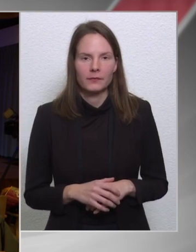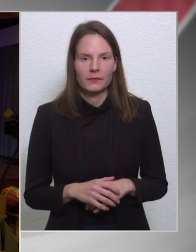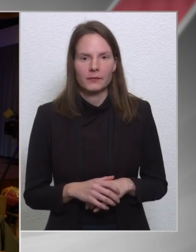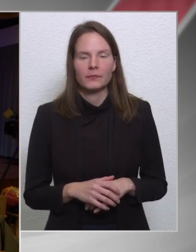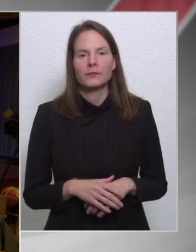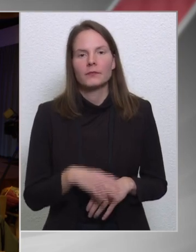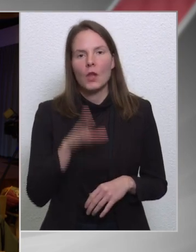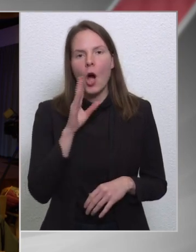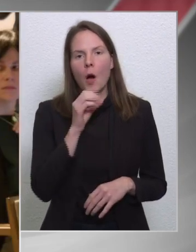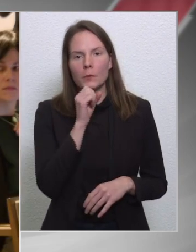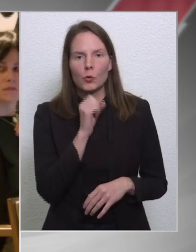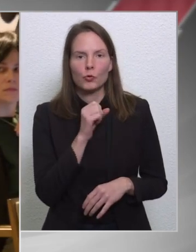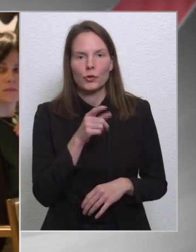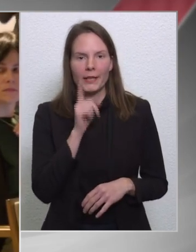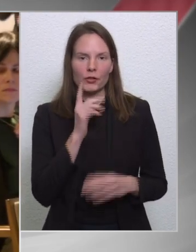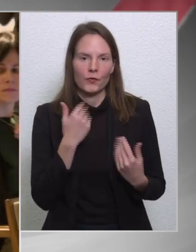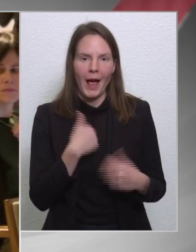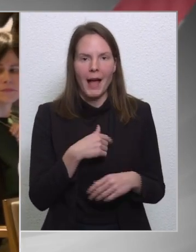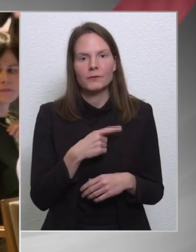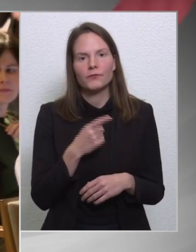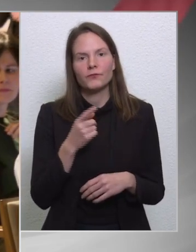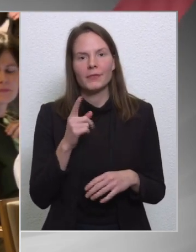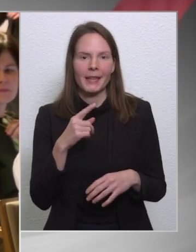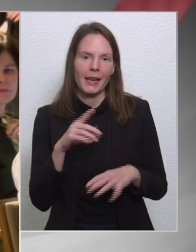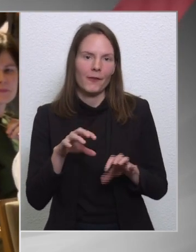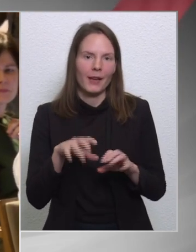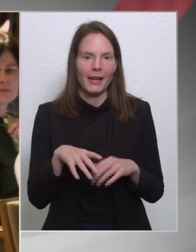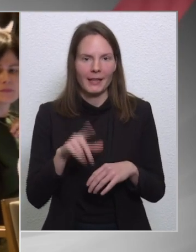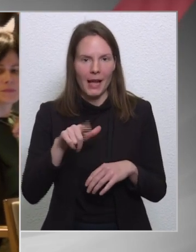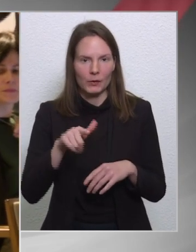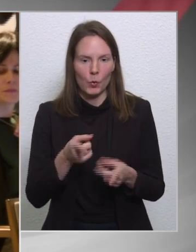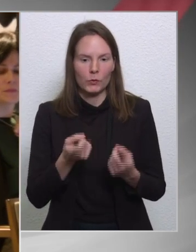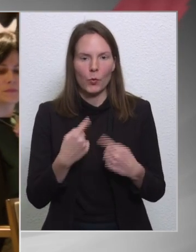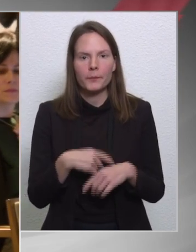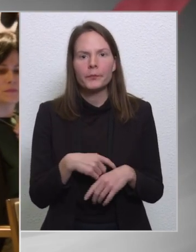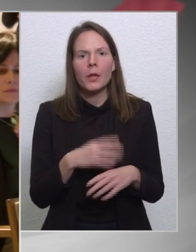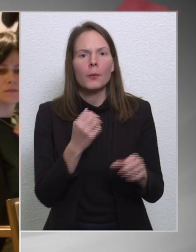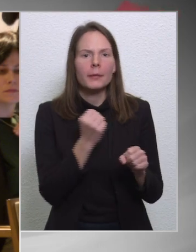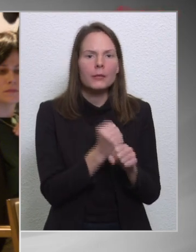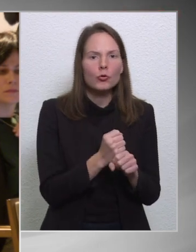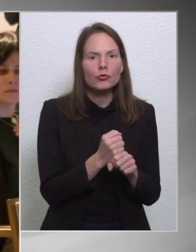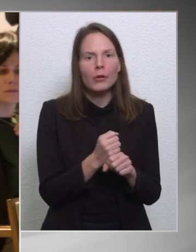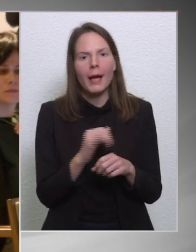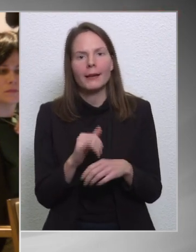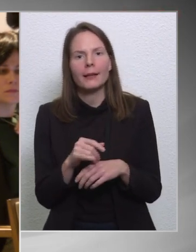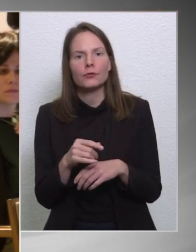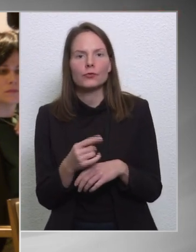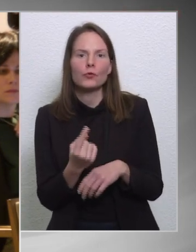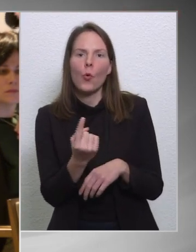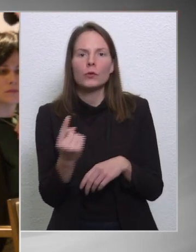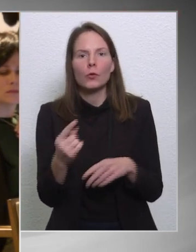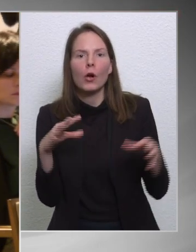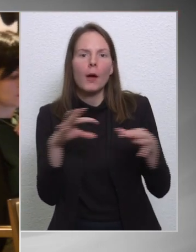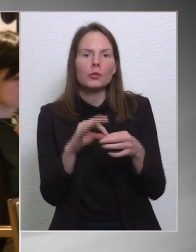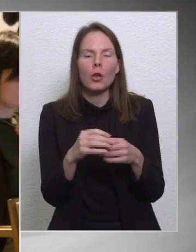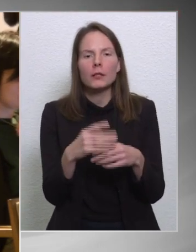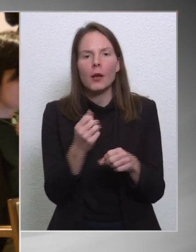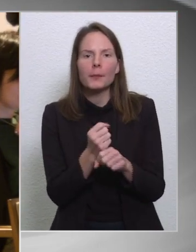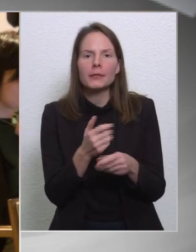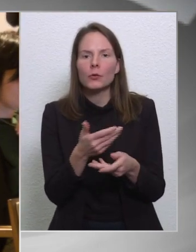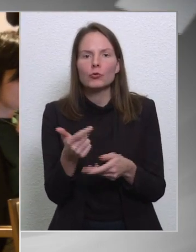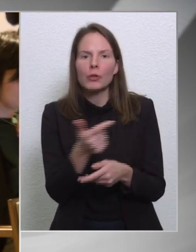Ambrós István TV2. Ami a bizottságot illeti, meg a zönőkapcsolatát a bizottsággal, mennyire